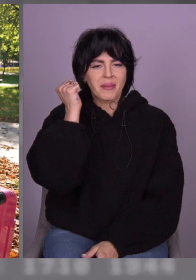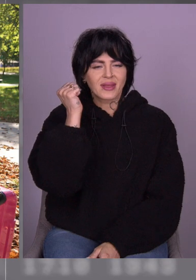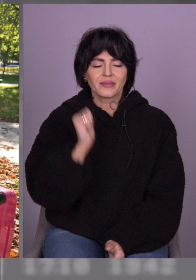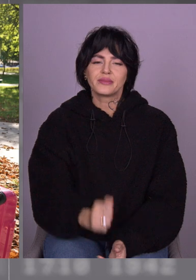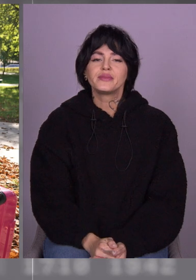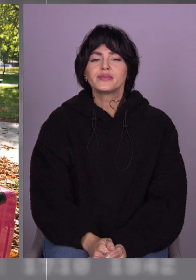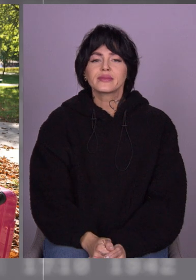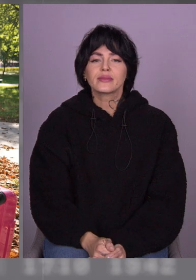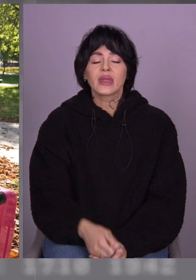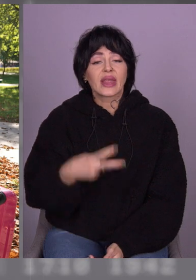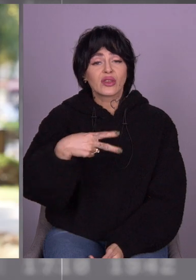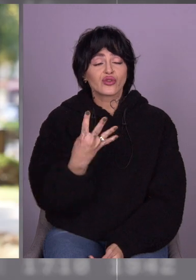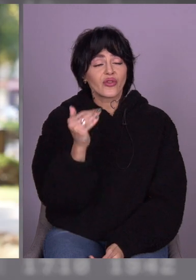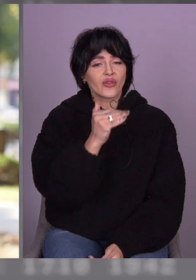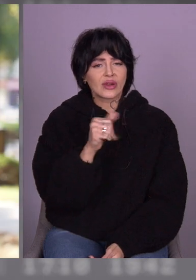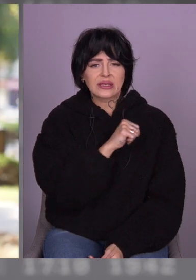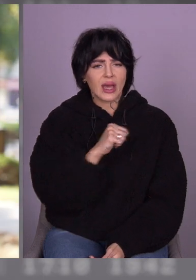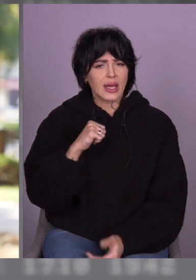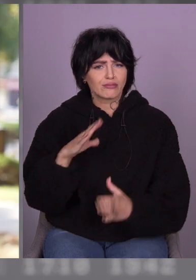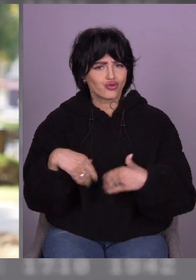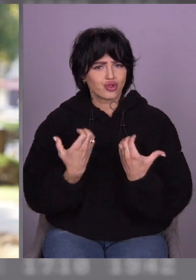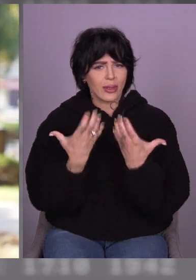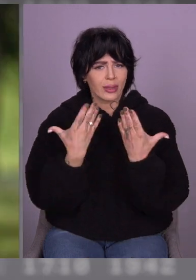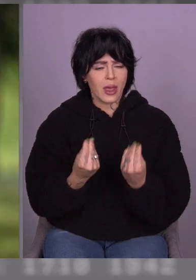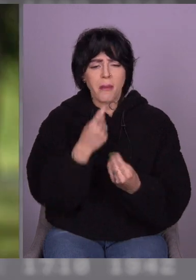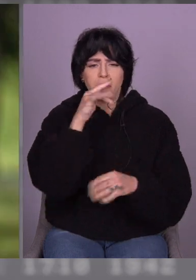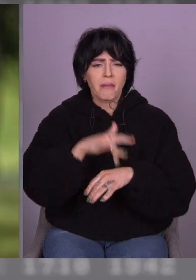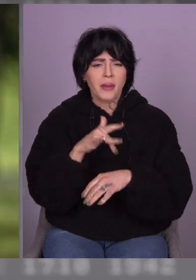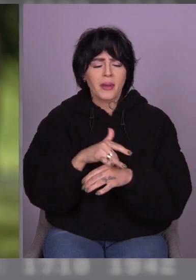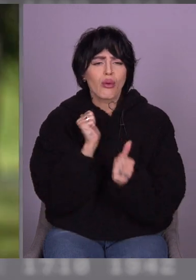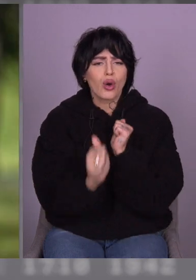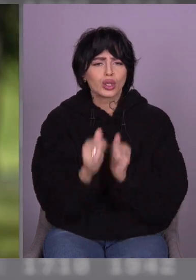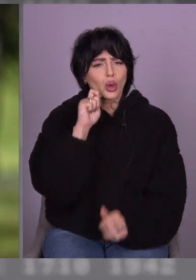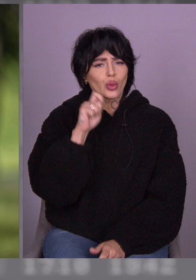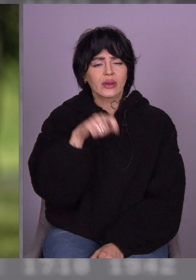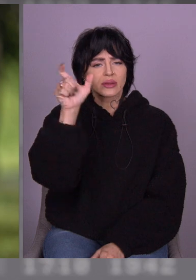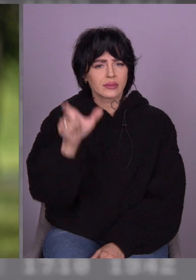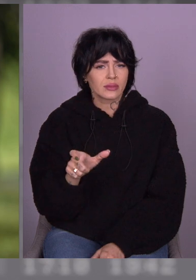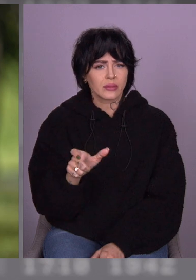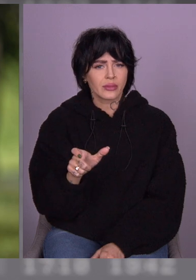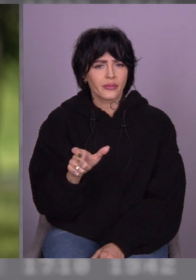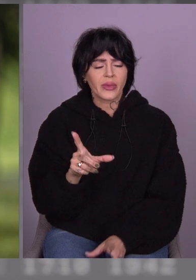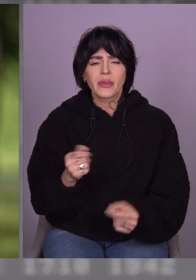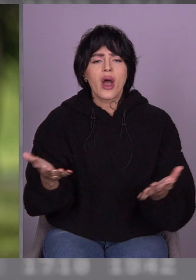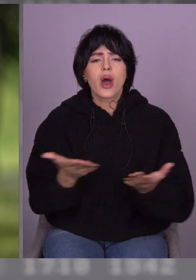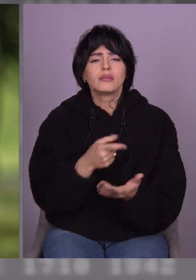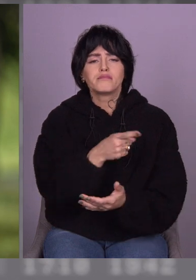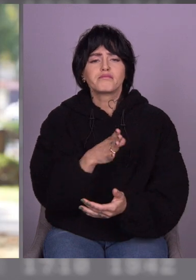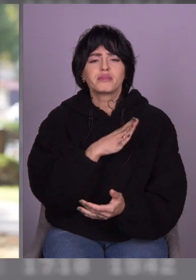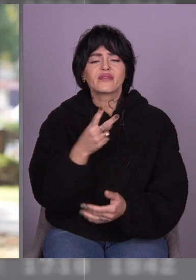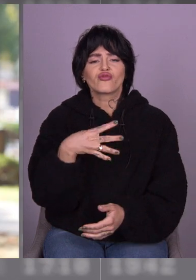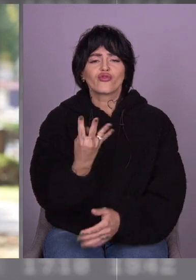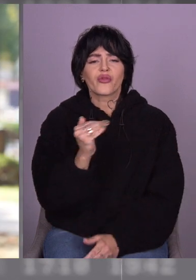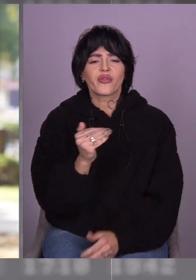24 лютого, цей жахливий день, який болить кожному українцю. Яким він був в твоєму